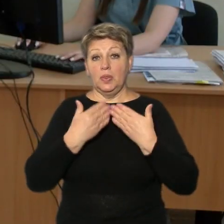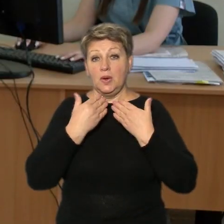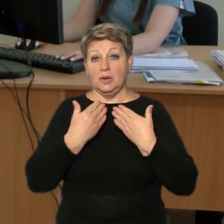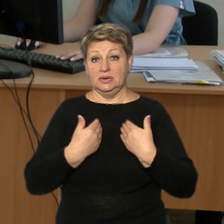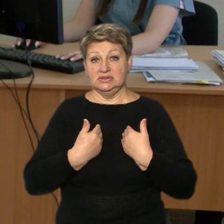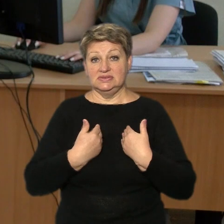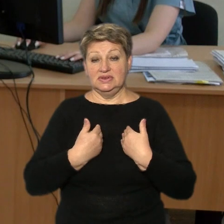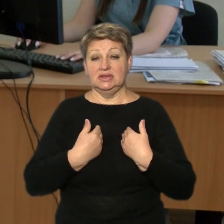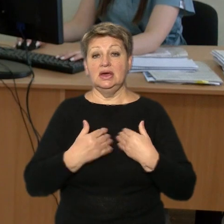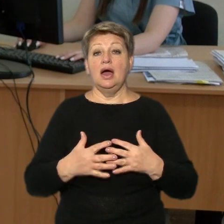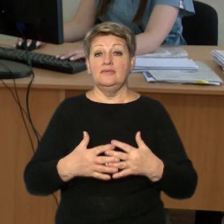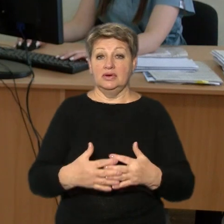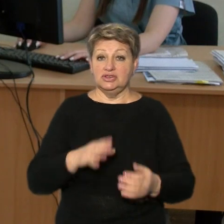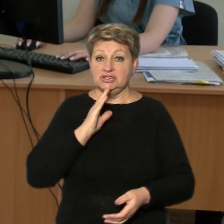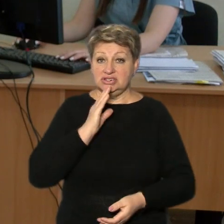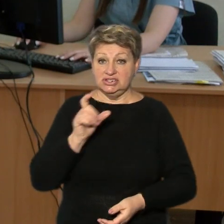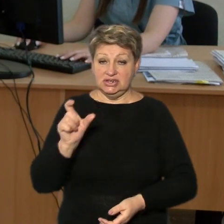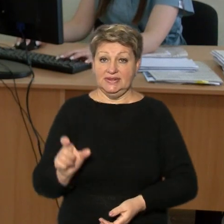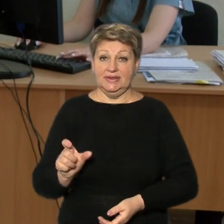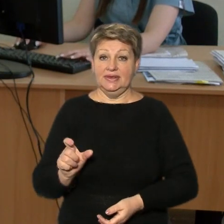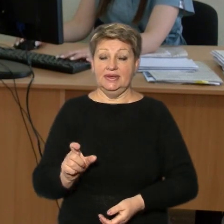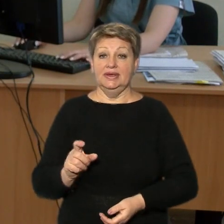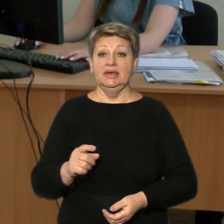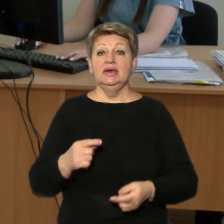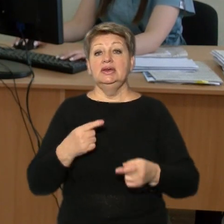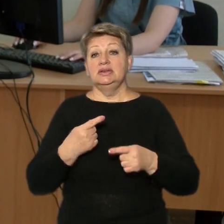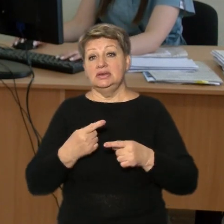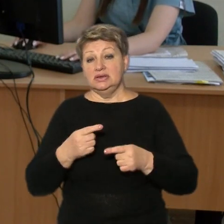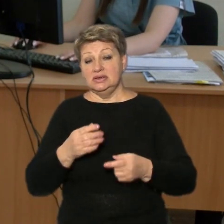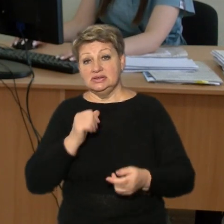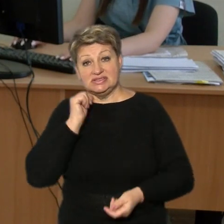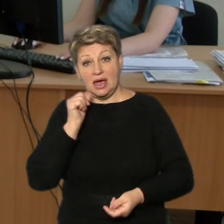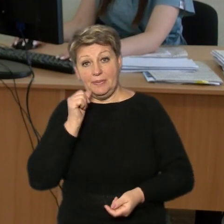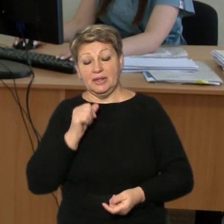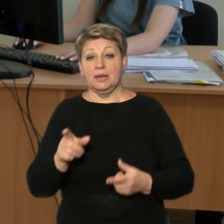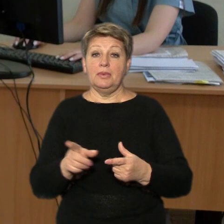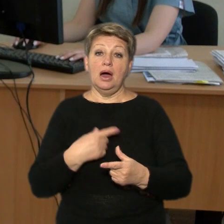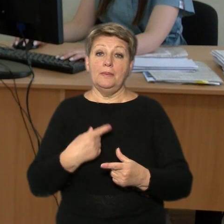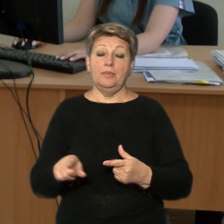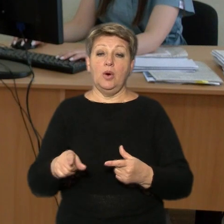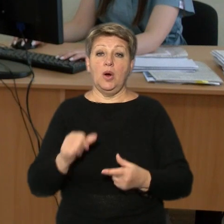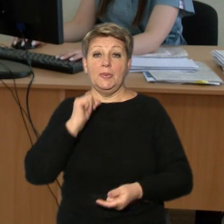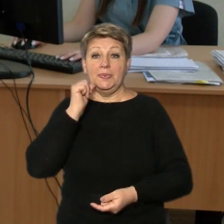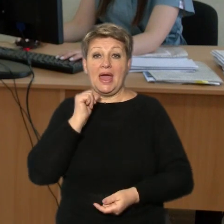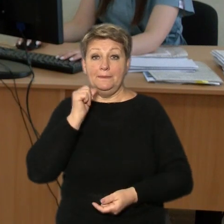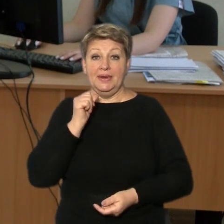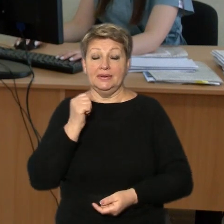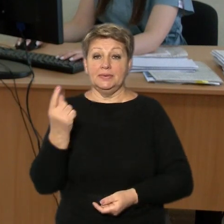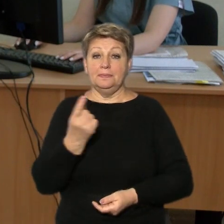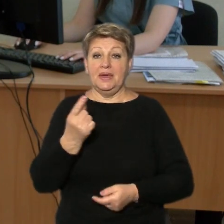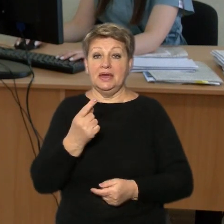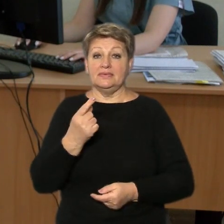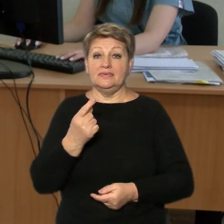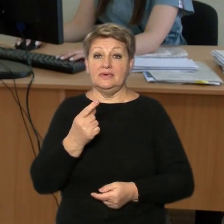також вагітні жінки із гестаційним цукровим діабетом або діабетом першого типу,